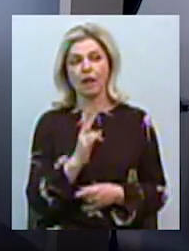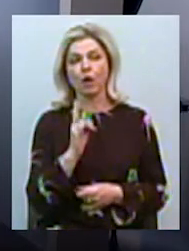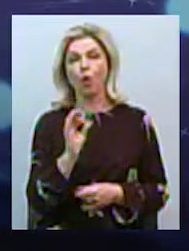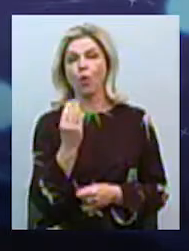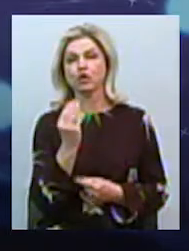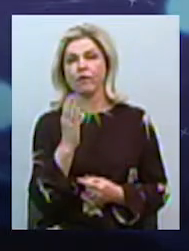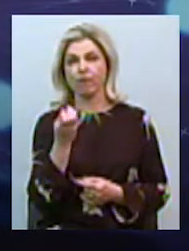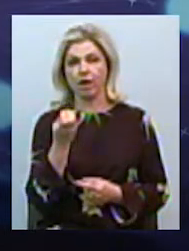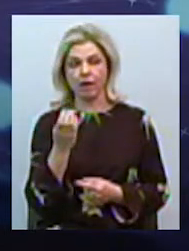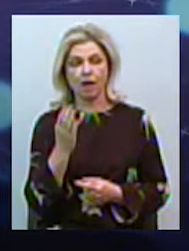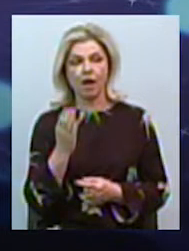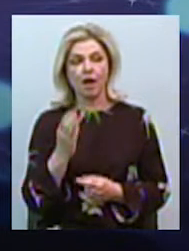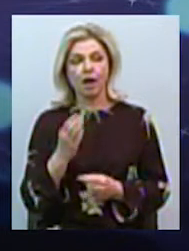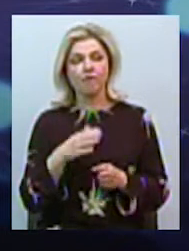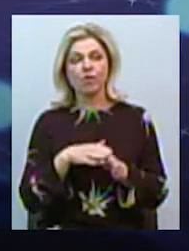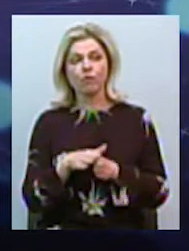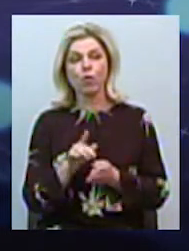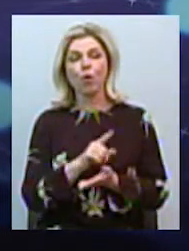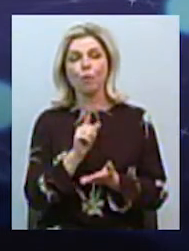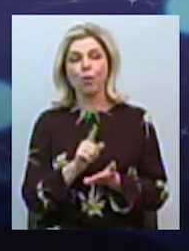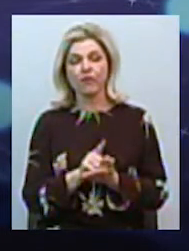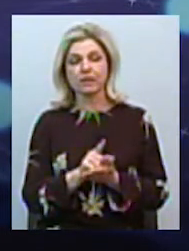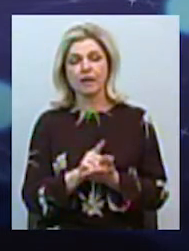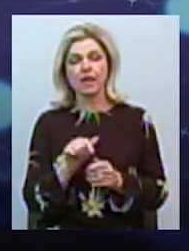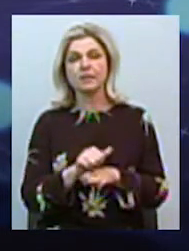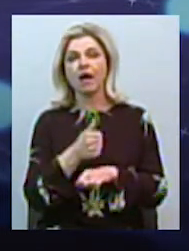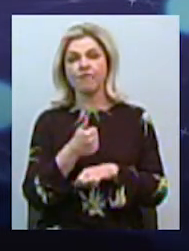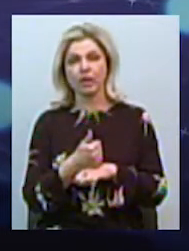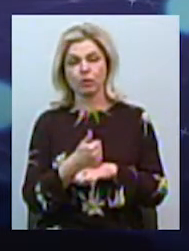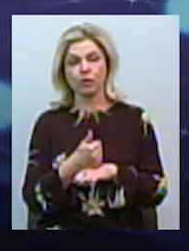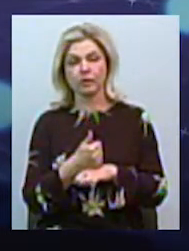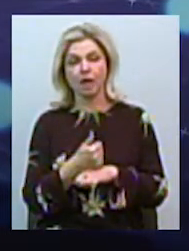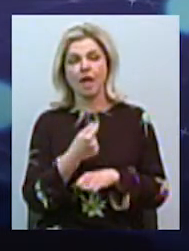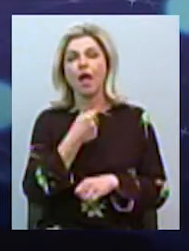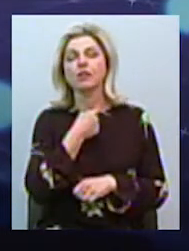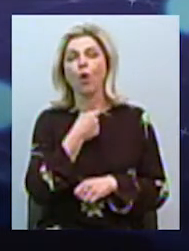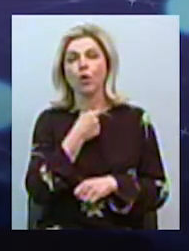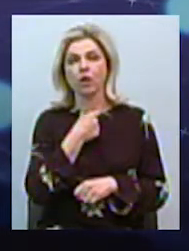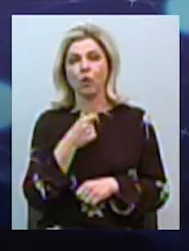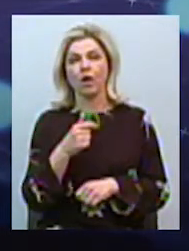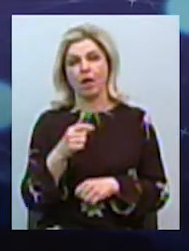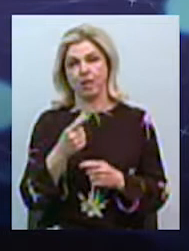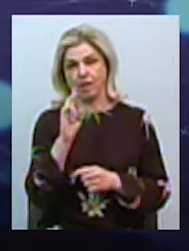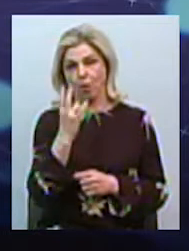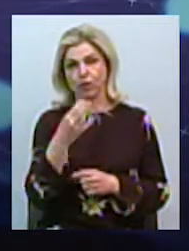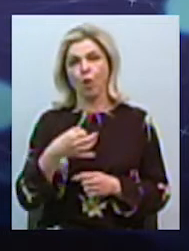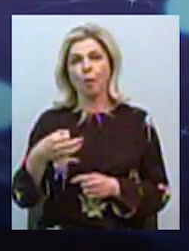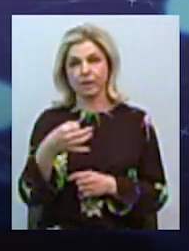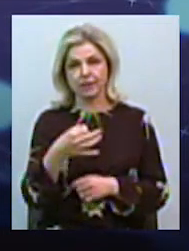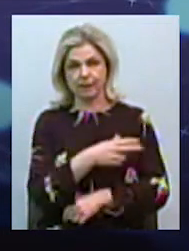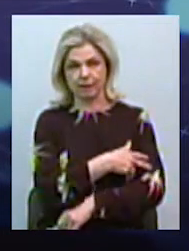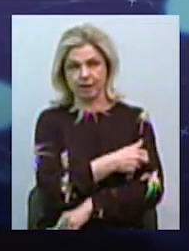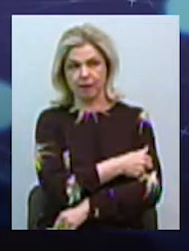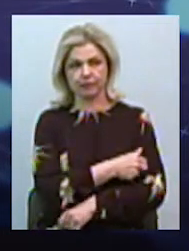Вітаю вас, пані Наталя. Добре. Виконувачка обов'язків завідувача ентикронологічного відділення Миколаївської обласної клінічної